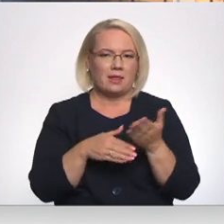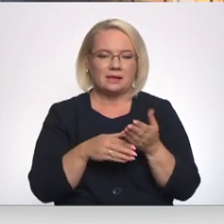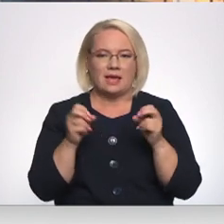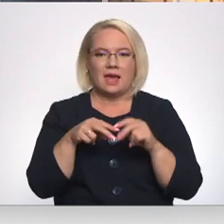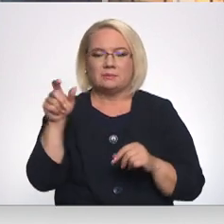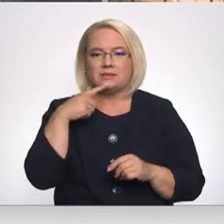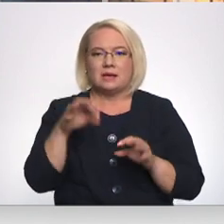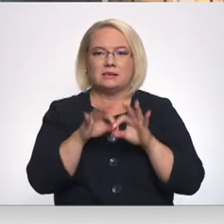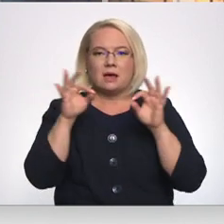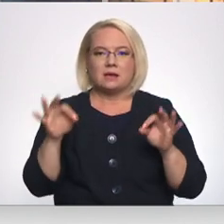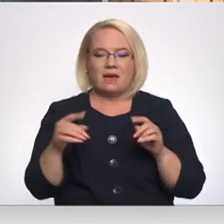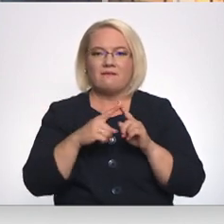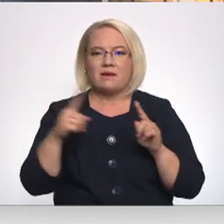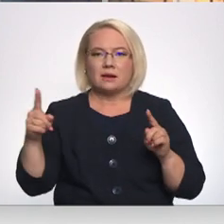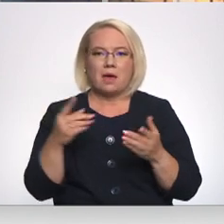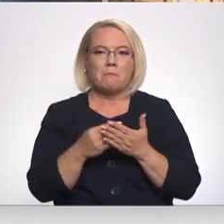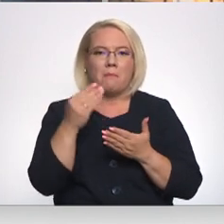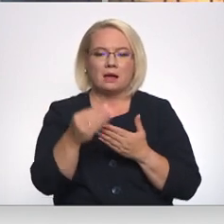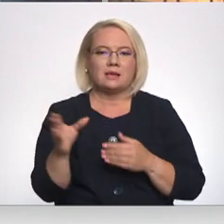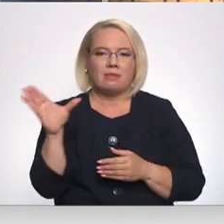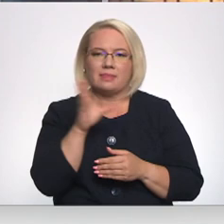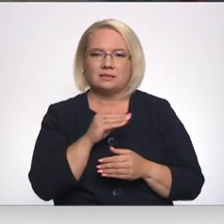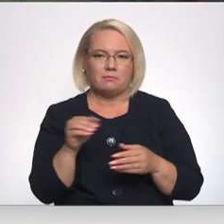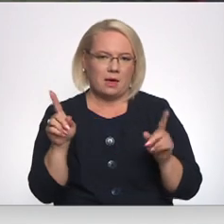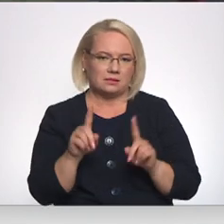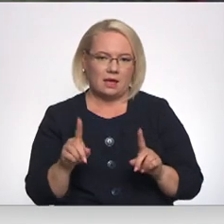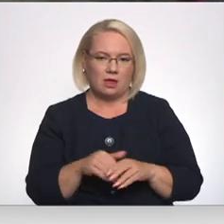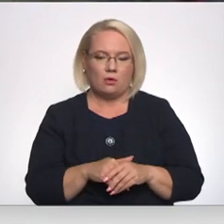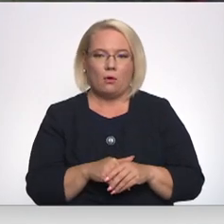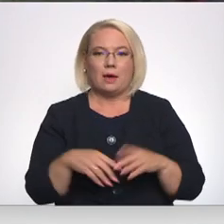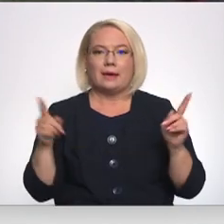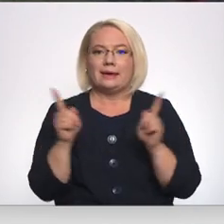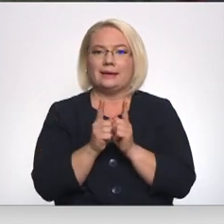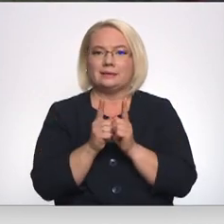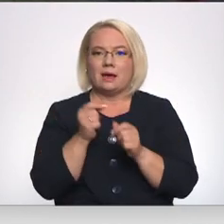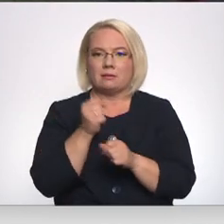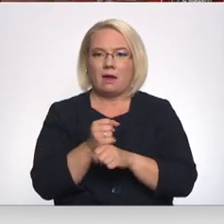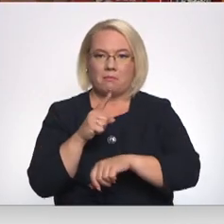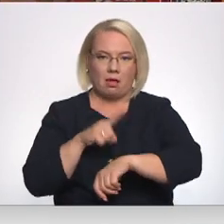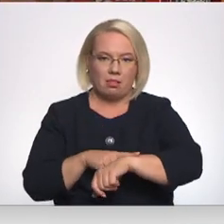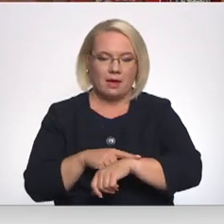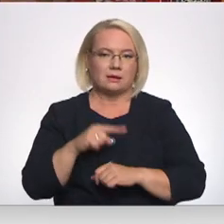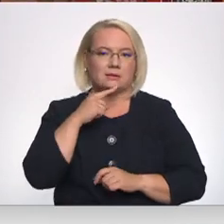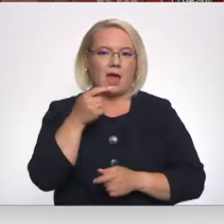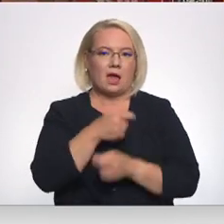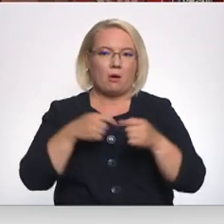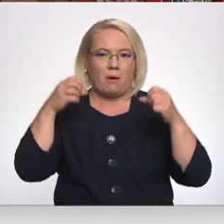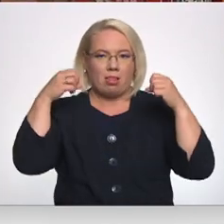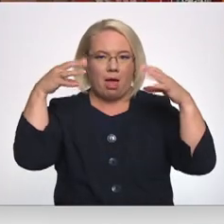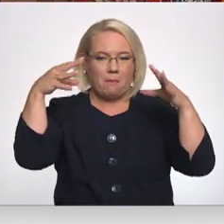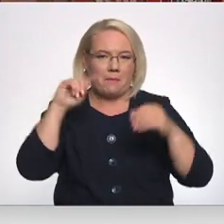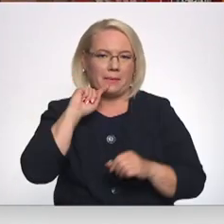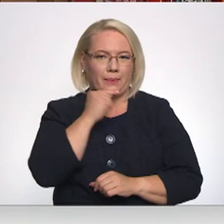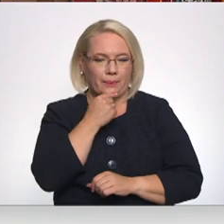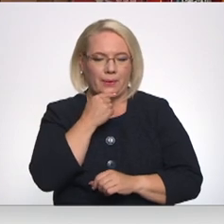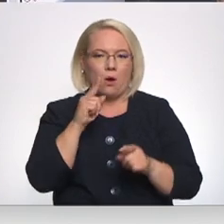sāksies virkne maksāt nespējas procesu. Īsāks darbalaiks ekonomiskāks, lai apgaismojums un temperatūras